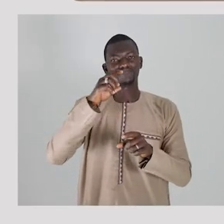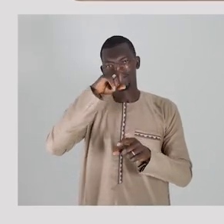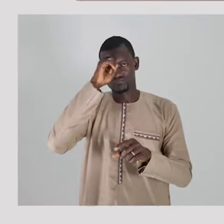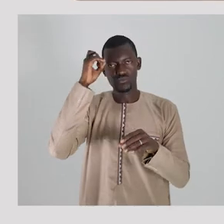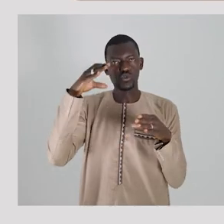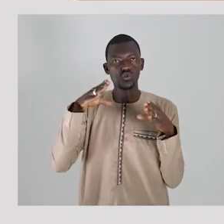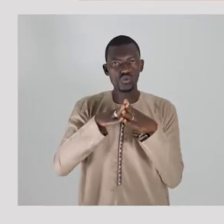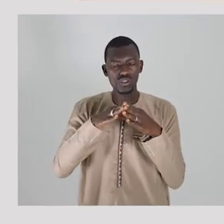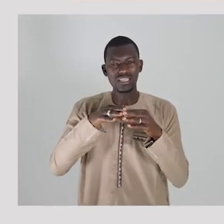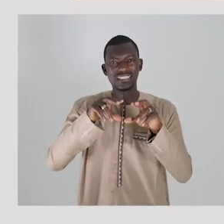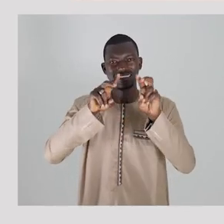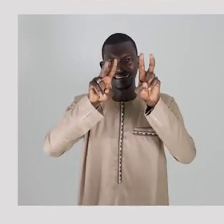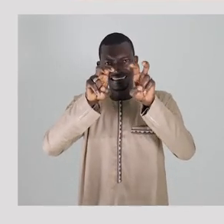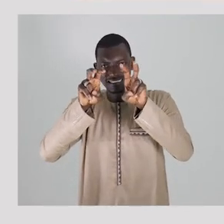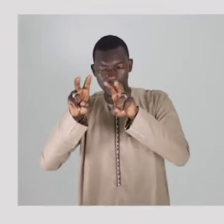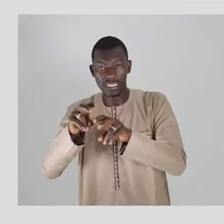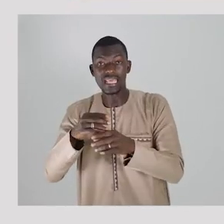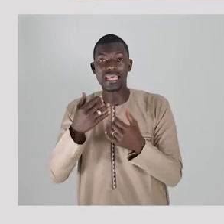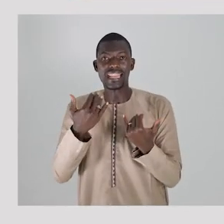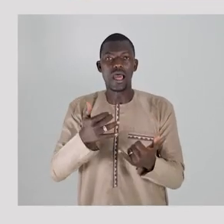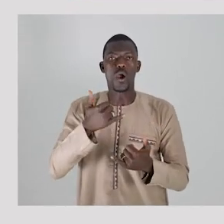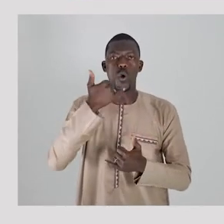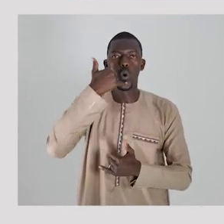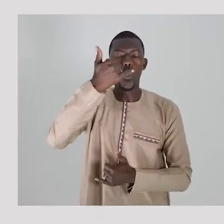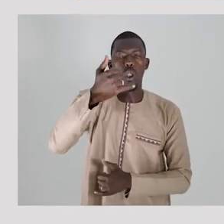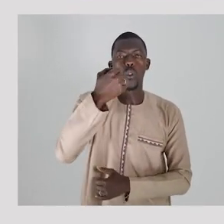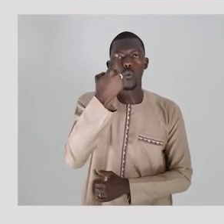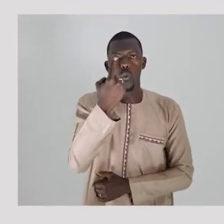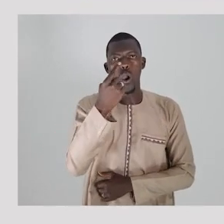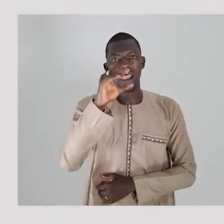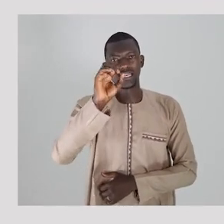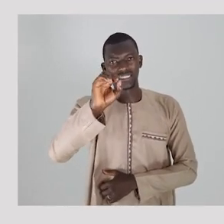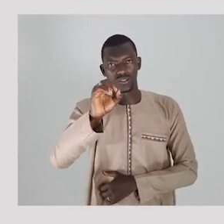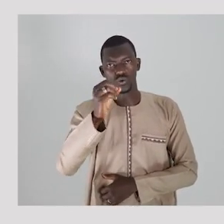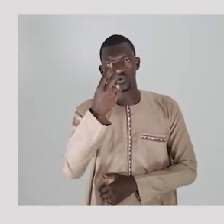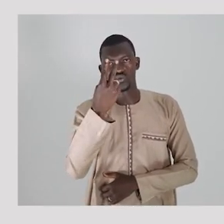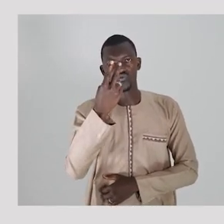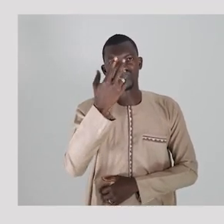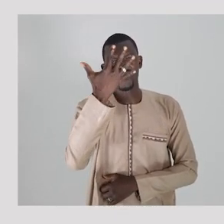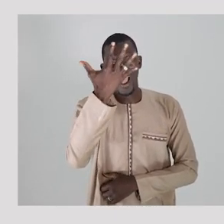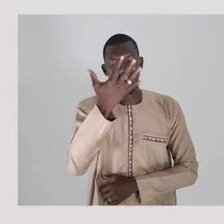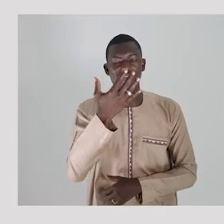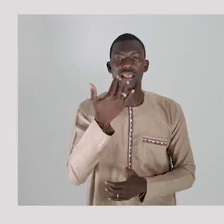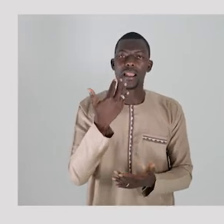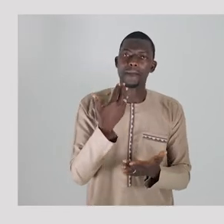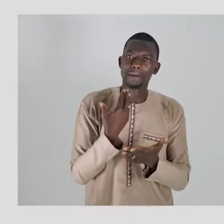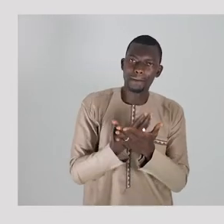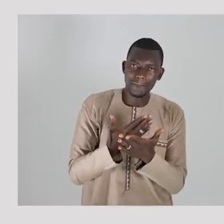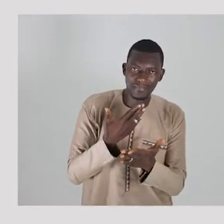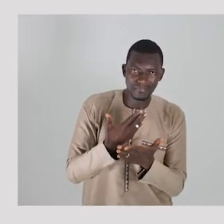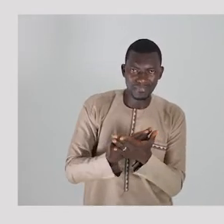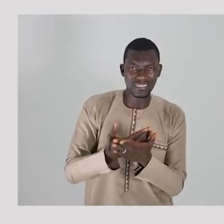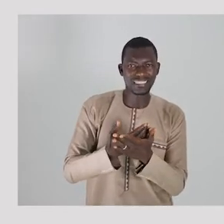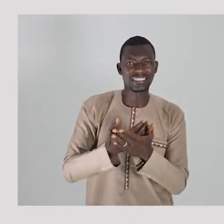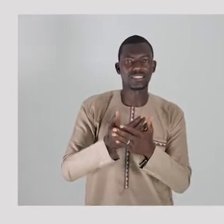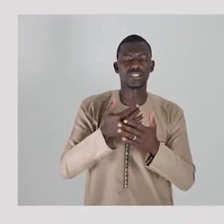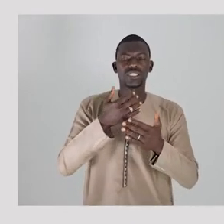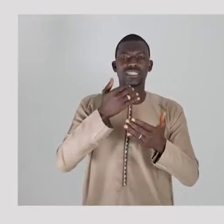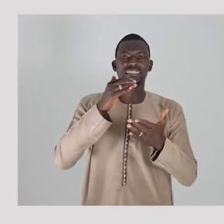1025. Dilaini ya nosani ya numanjumio yekenu banja alejichamu waafu. Kurimauku